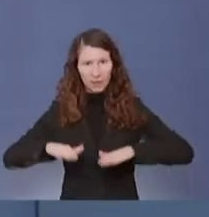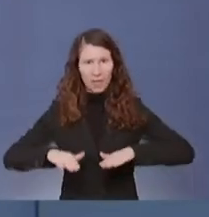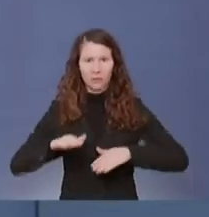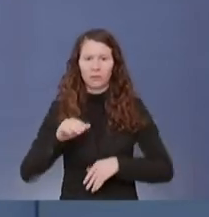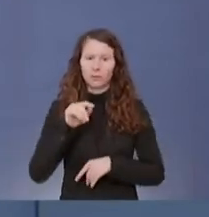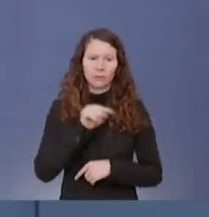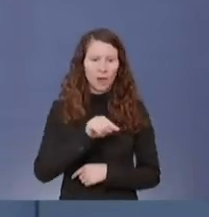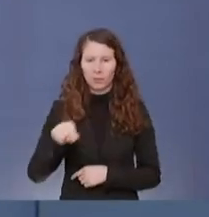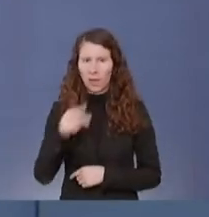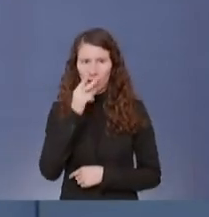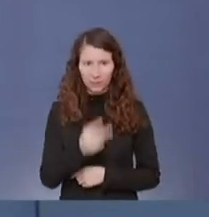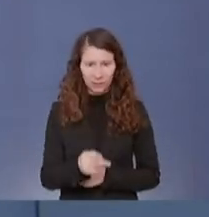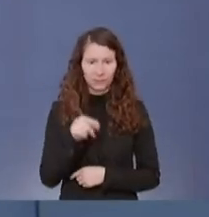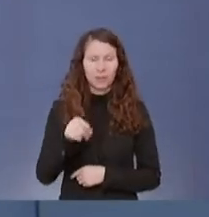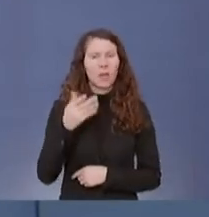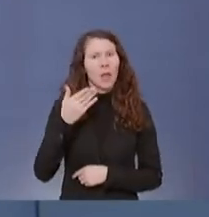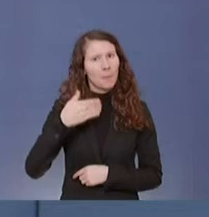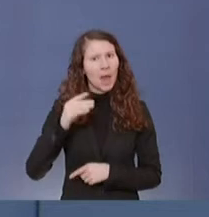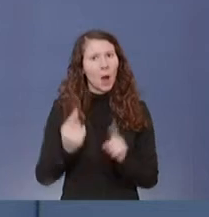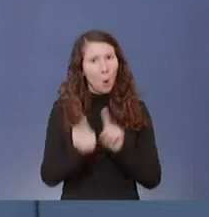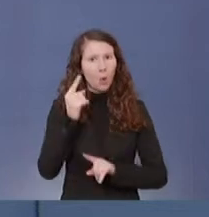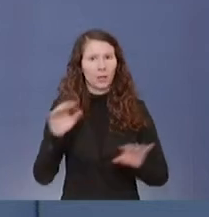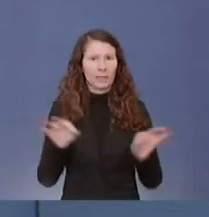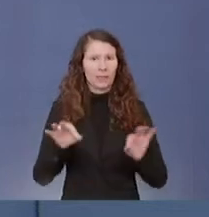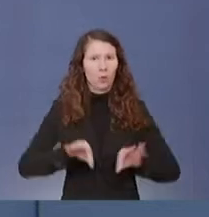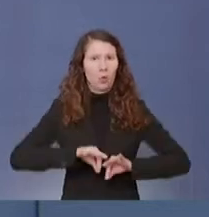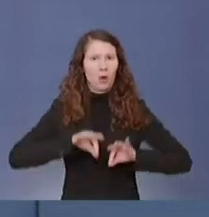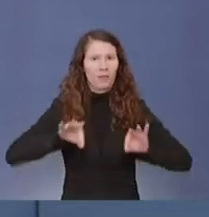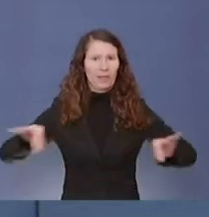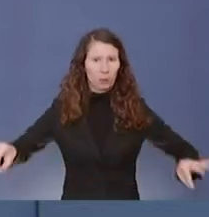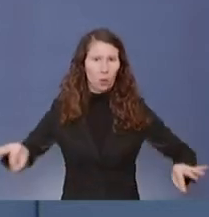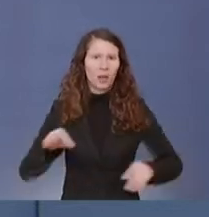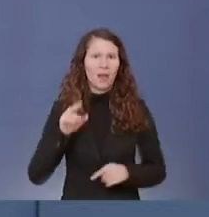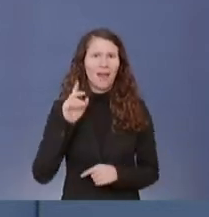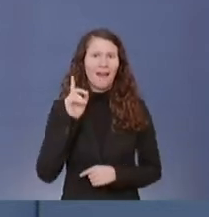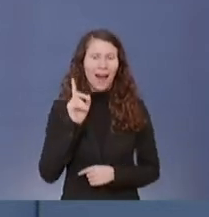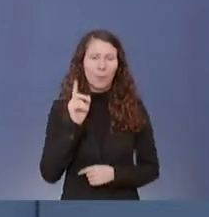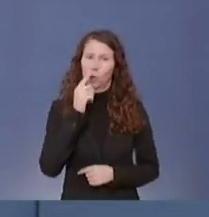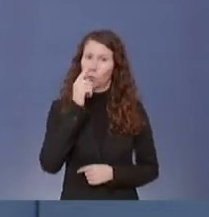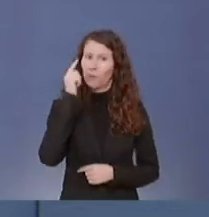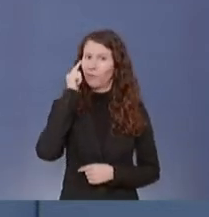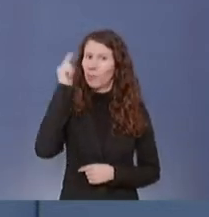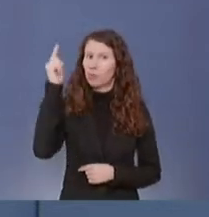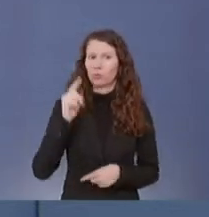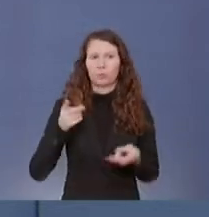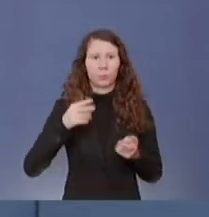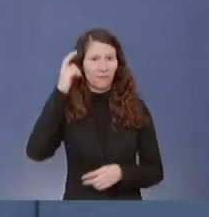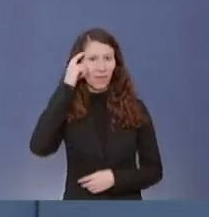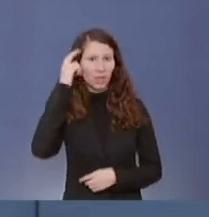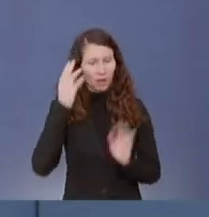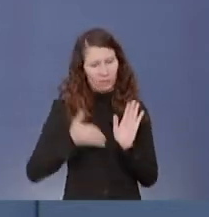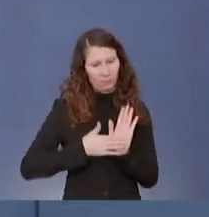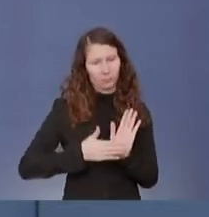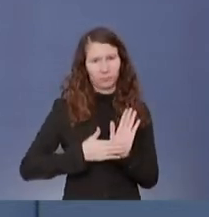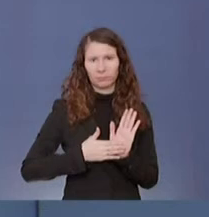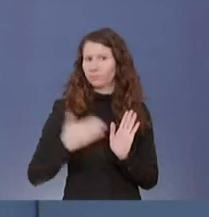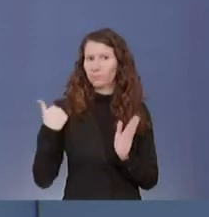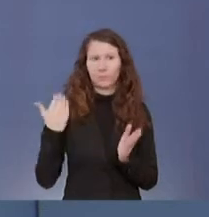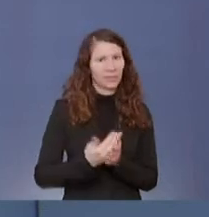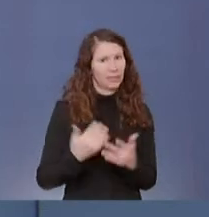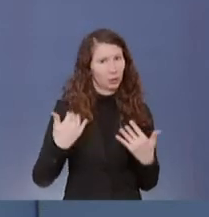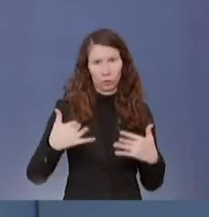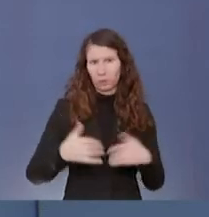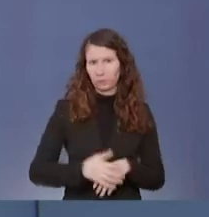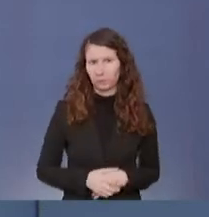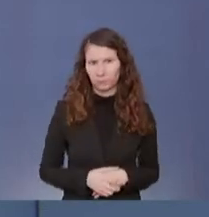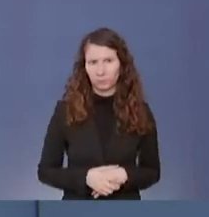dass die infektiöser sind, aber eine klare Aussage wissenschaftlich fundiert. Bislang ist es